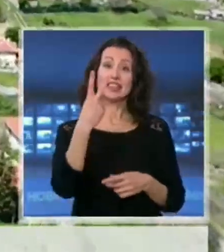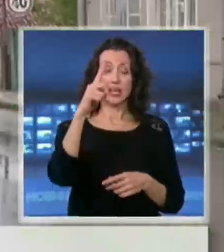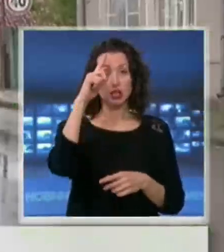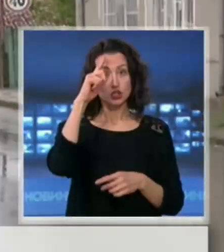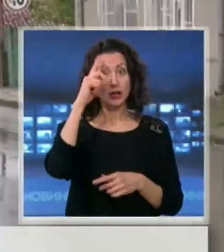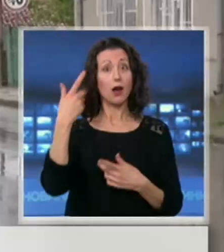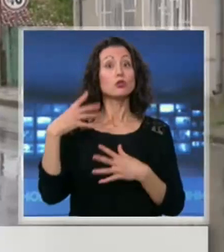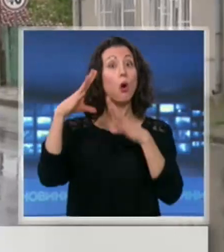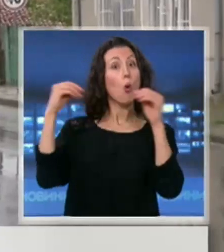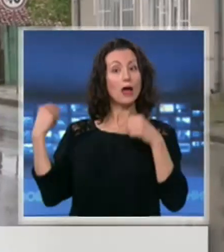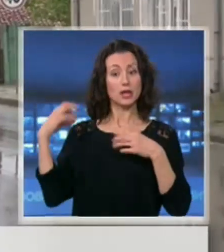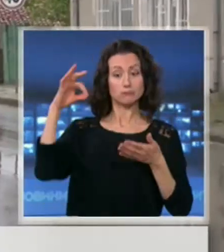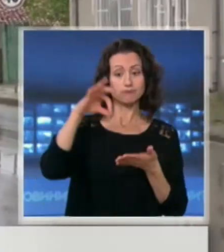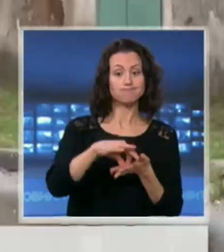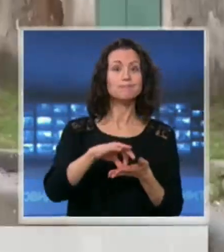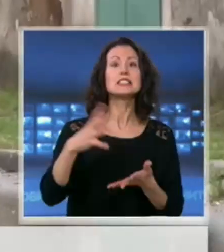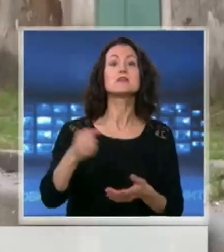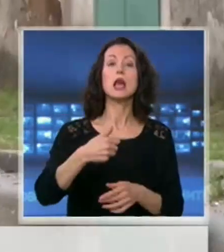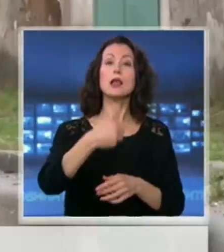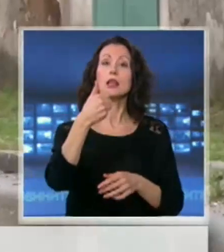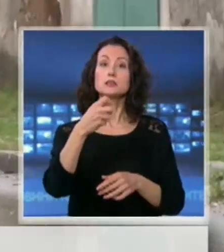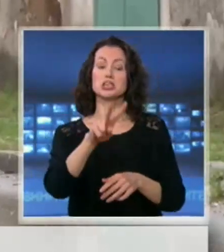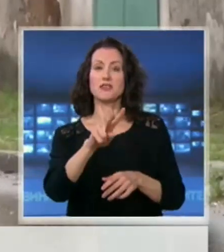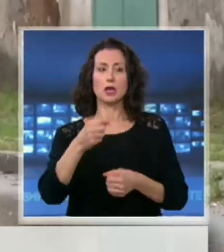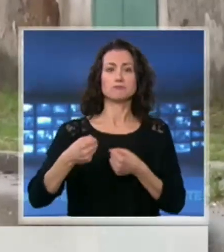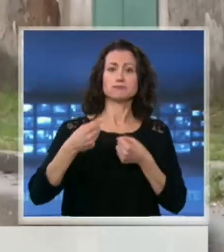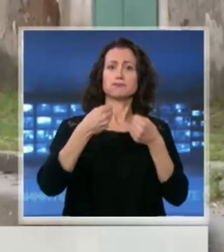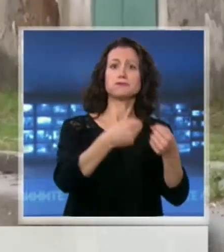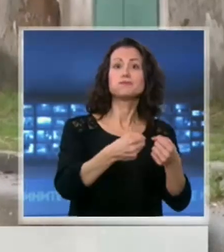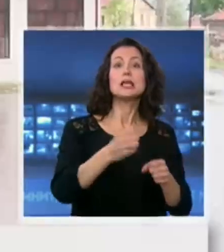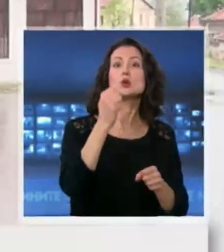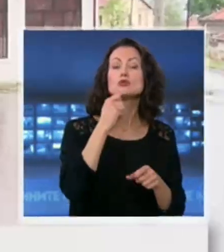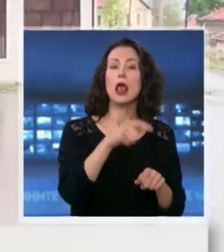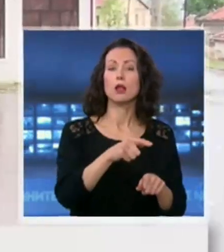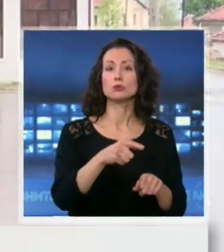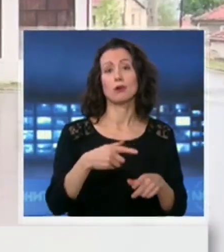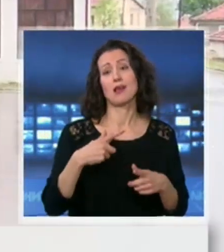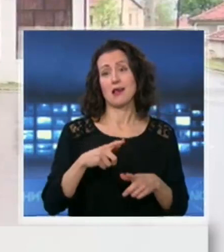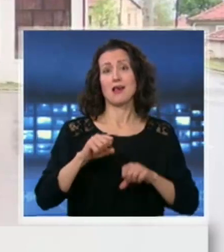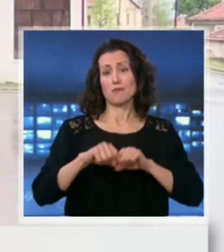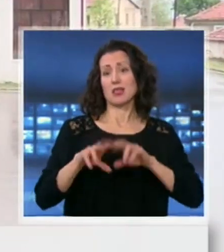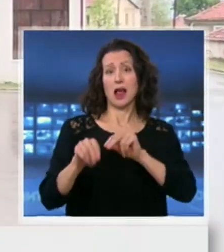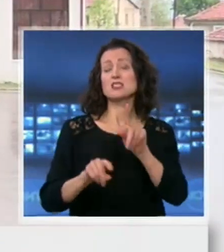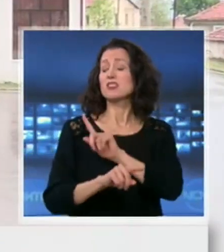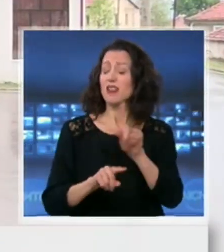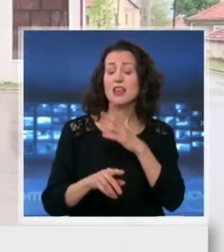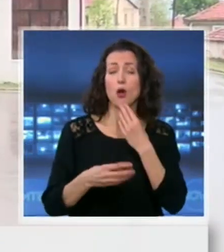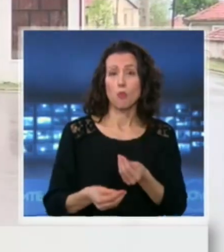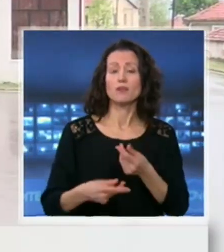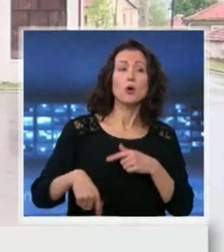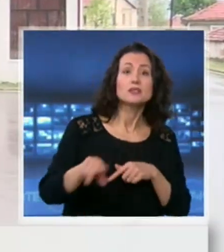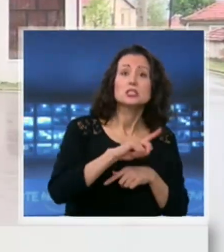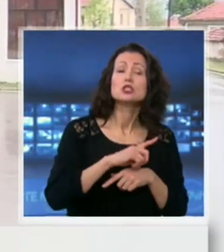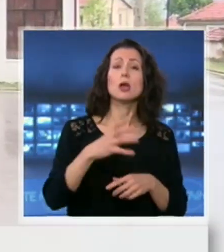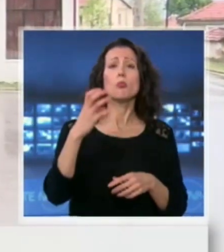две такси, а в Брягово настояват това да не се допуска. Всички от тези, които пристигат на литещата, дали са в София, в Варна,